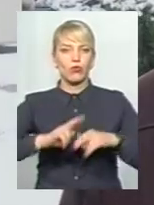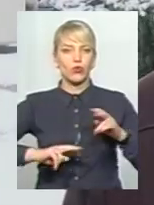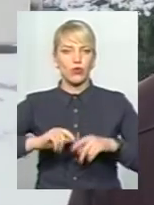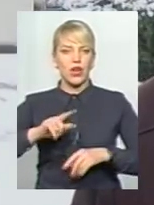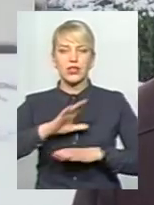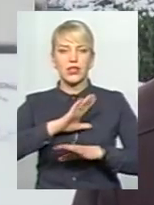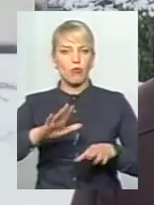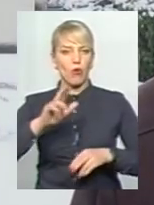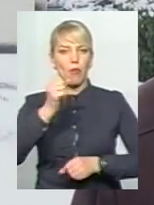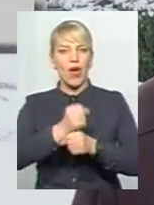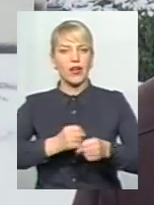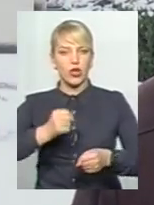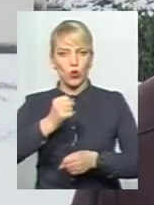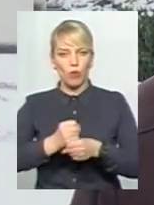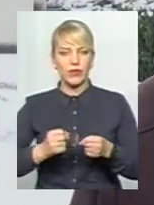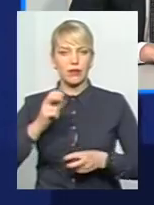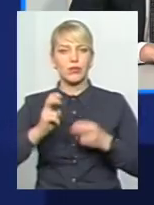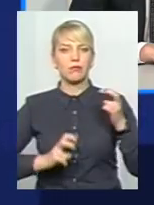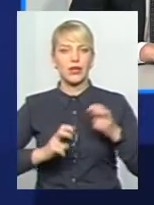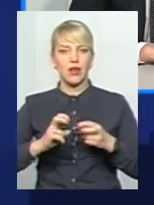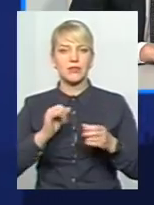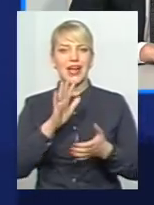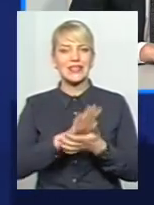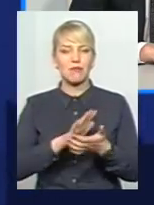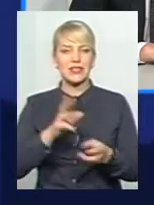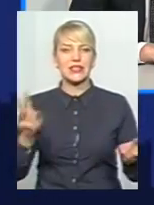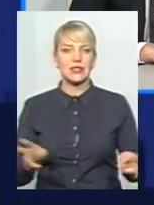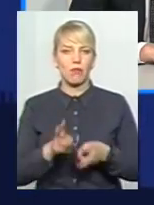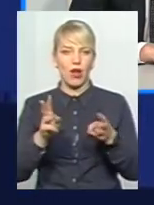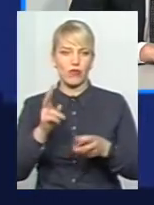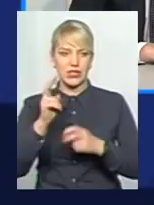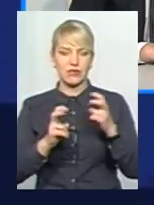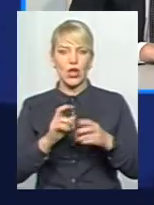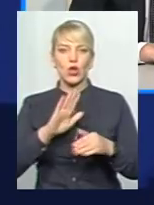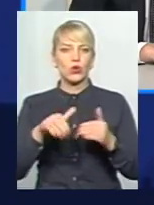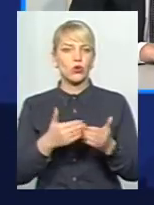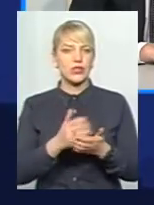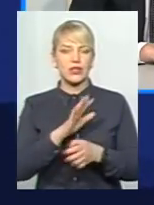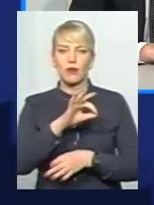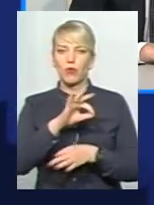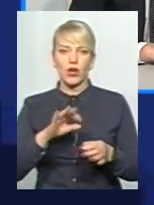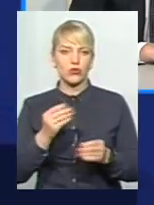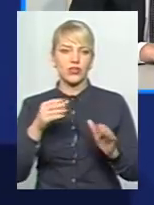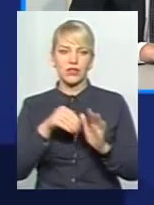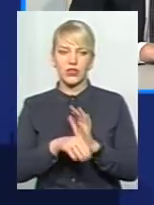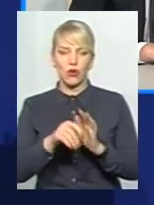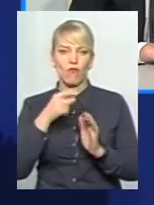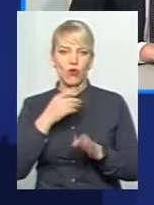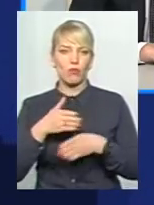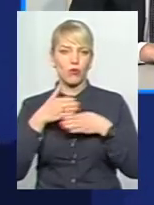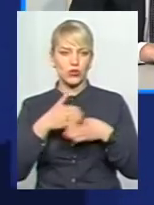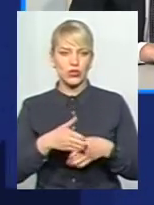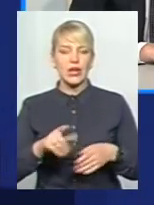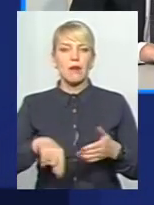було переробних підприємств, а сміттєспалюваний завод. Проте досі ні проєкту, ні інвестицій, каже помічник міського голови